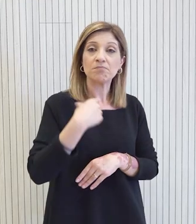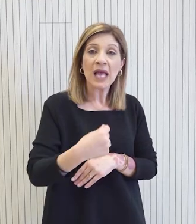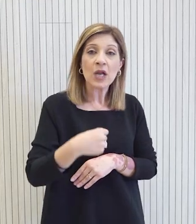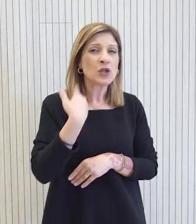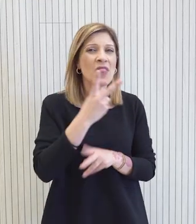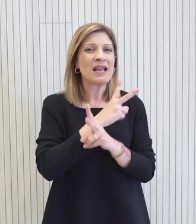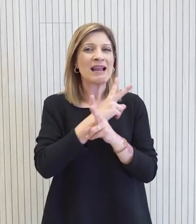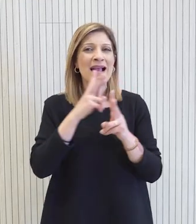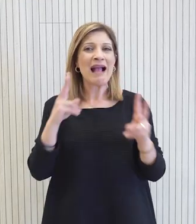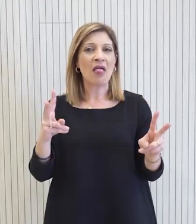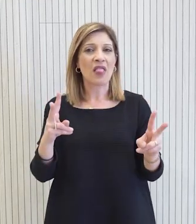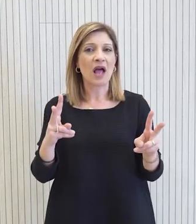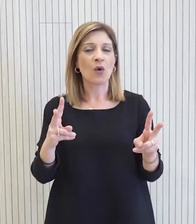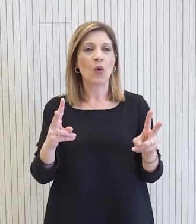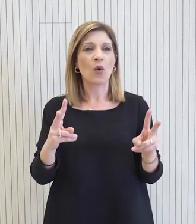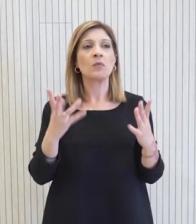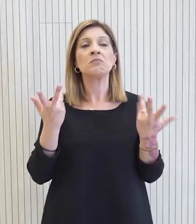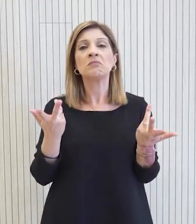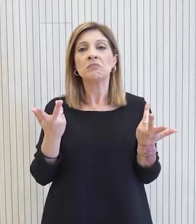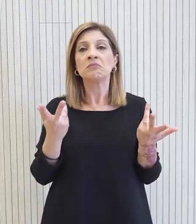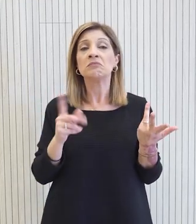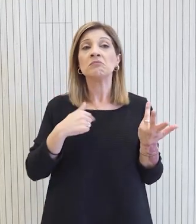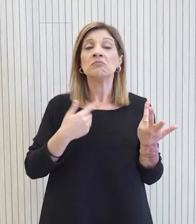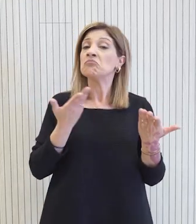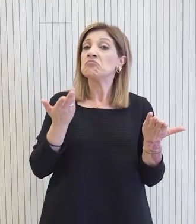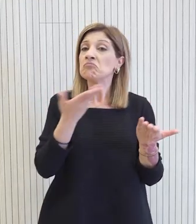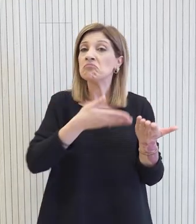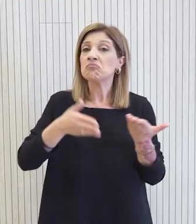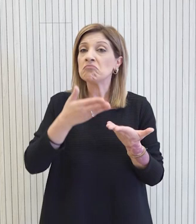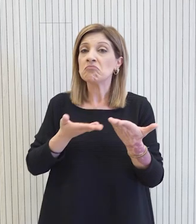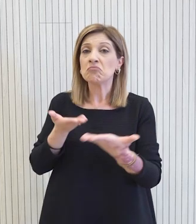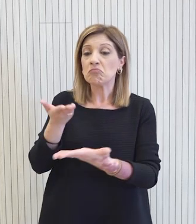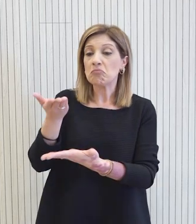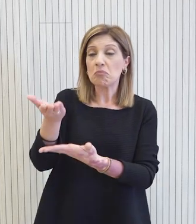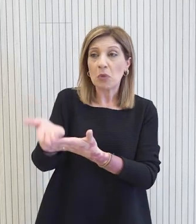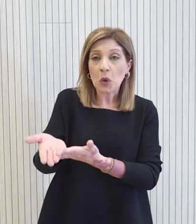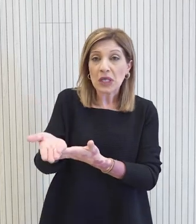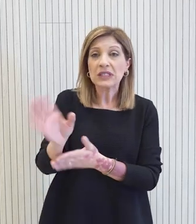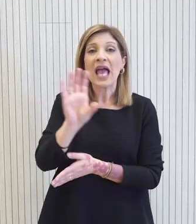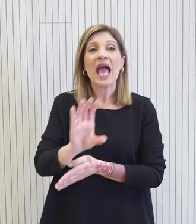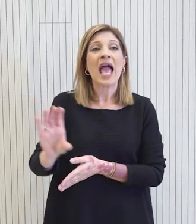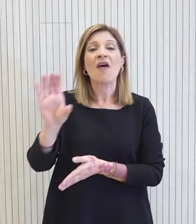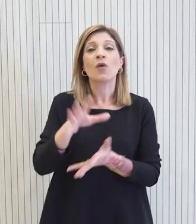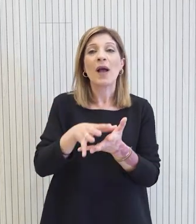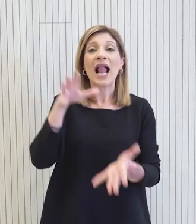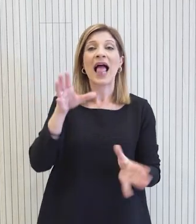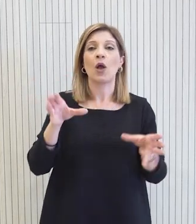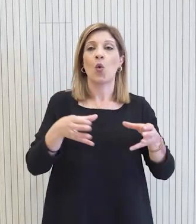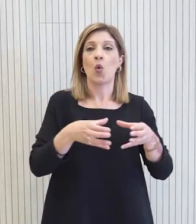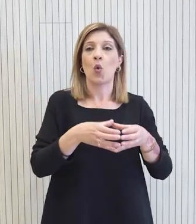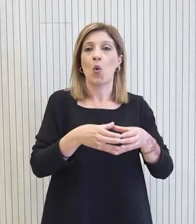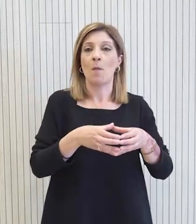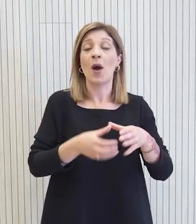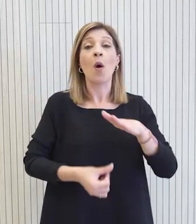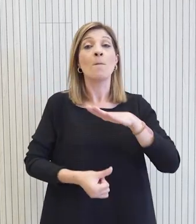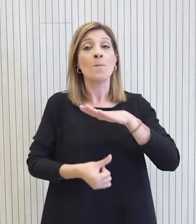ξεκαβαρή εικόνα και αυτό και είναι πρόταση φασηγηθούν πρόταση προς το Ευρωπαϊκό Λαϊκό Κόμμα Ο